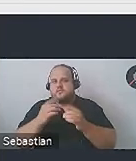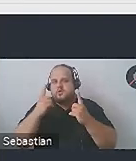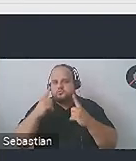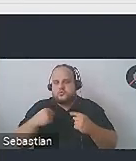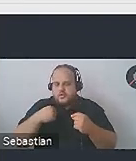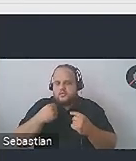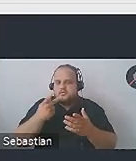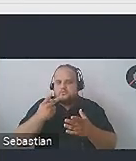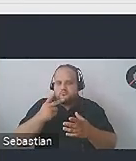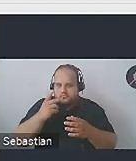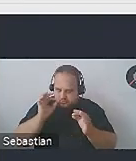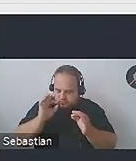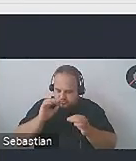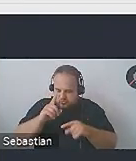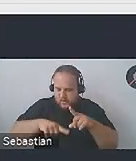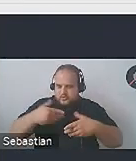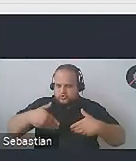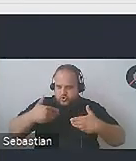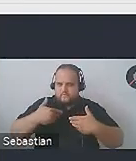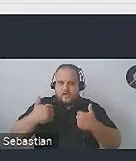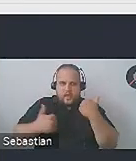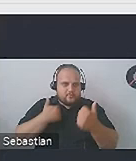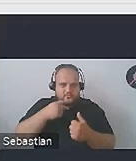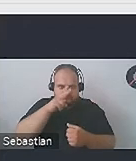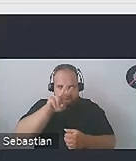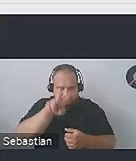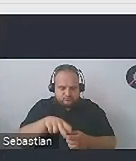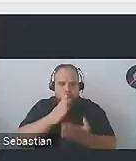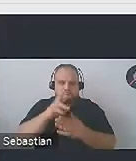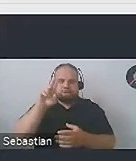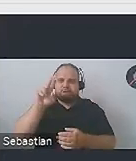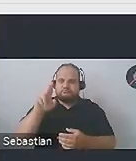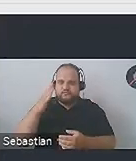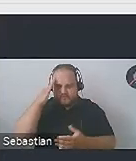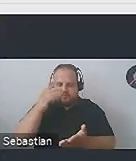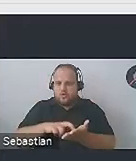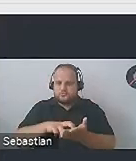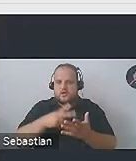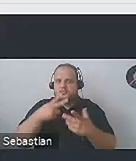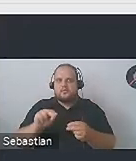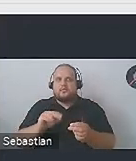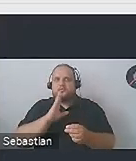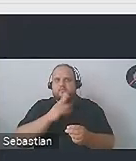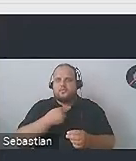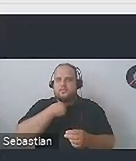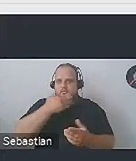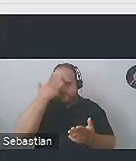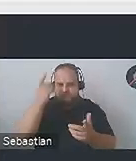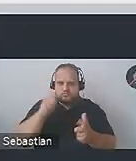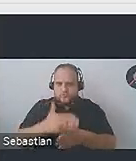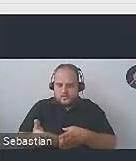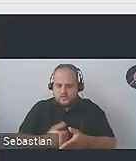pełnosprawna, była w stanie sprawnie obsłużyć formularz, a nie utknąć i nie wiedzieć, co dalej.